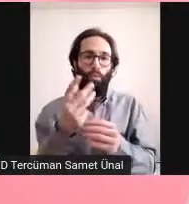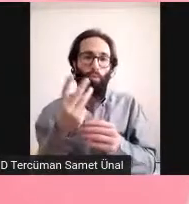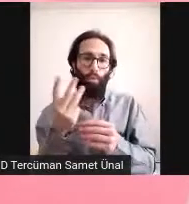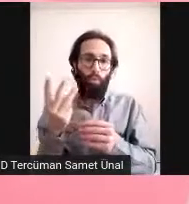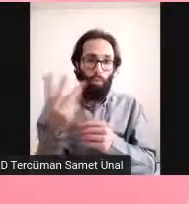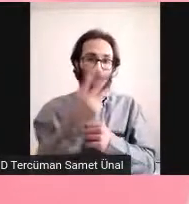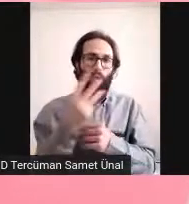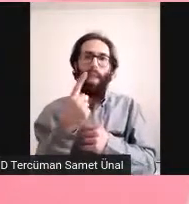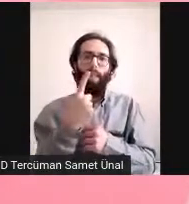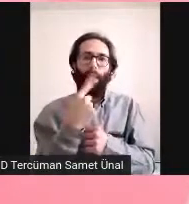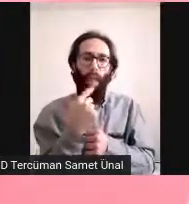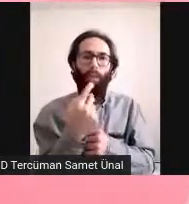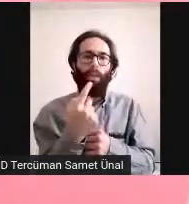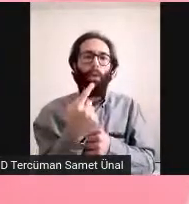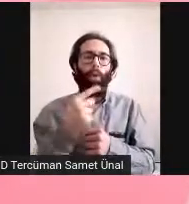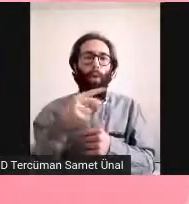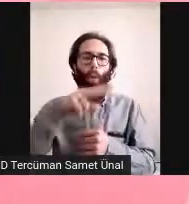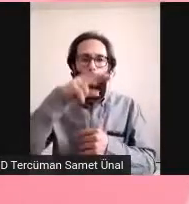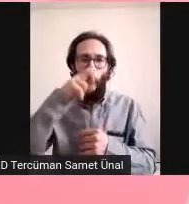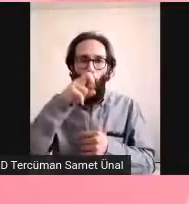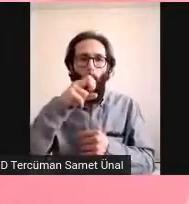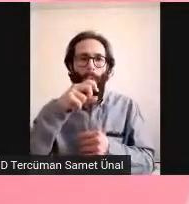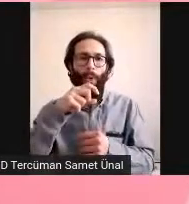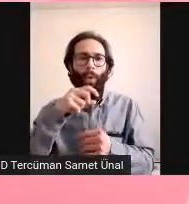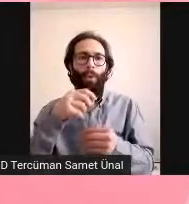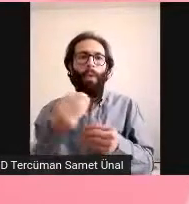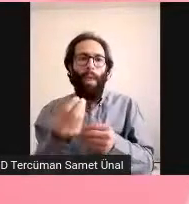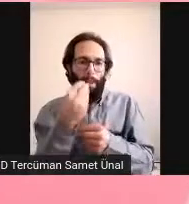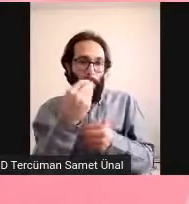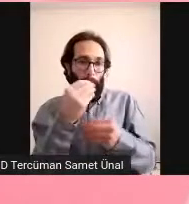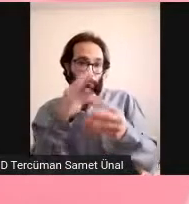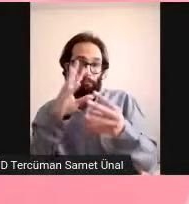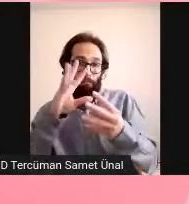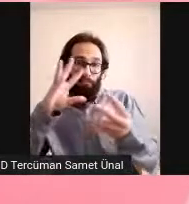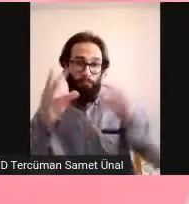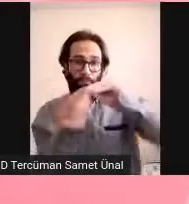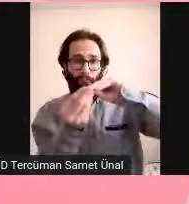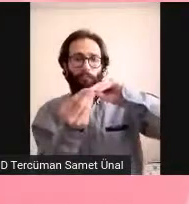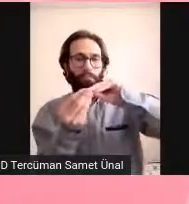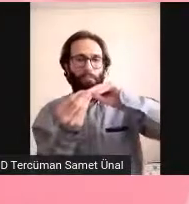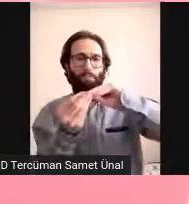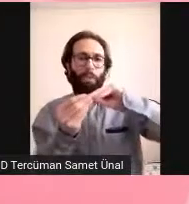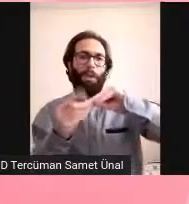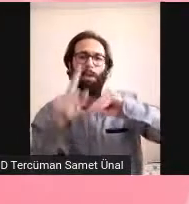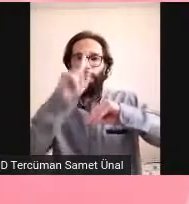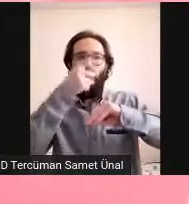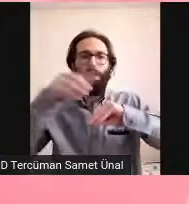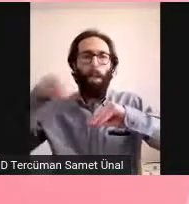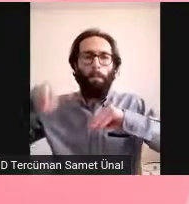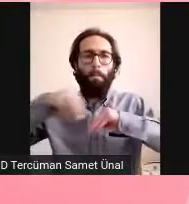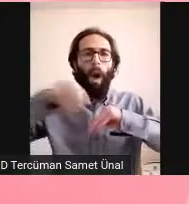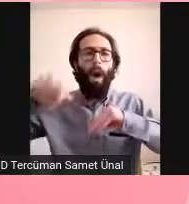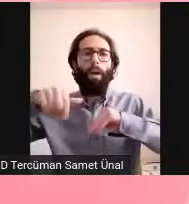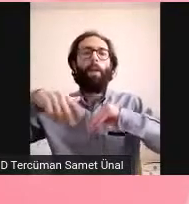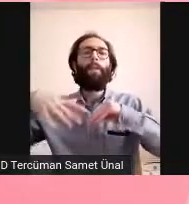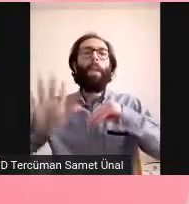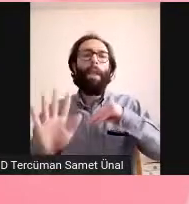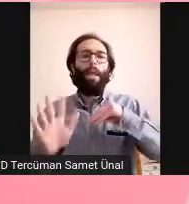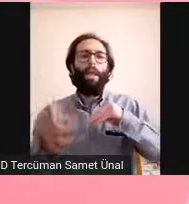koku duyusunun tamamen kaybolması. Yani sadece baharat veya kimyasal değil, bütün kokunun gitmesi.